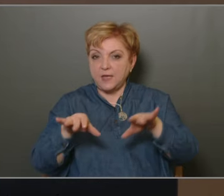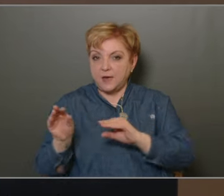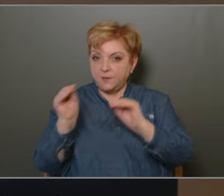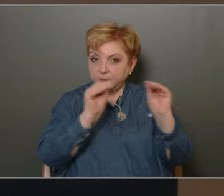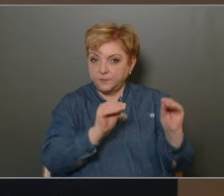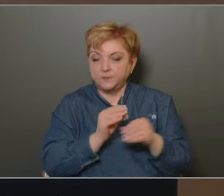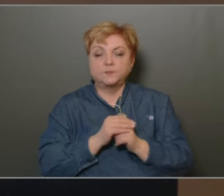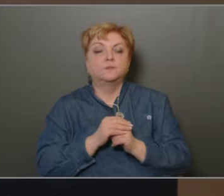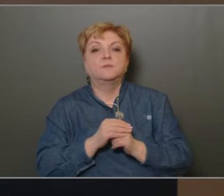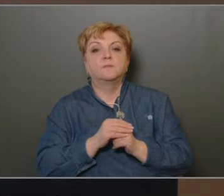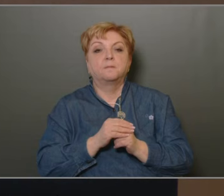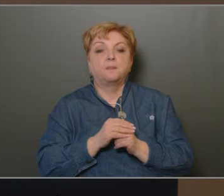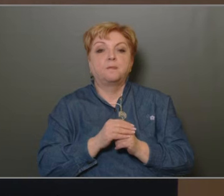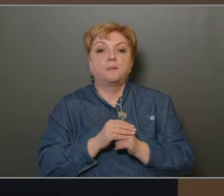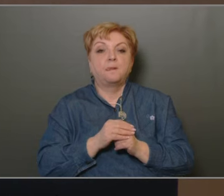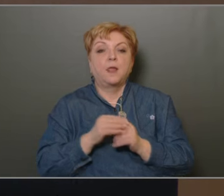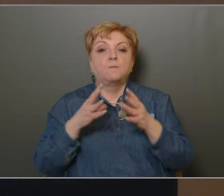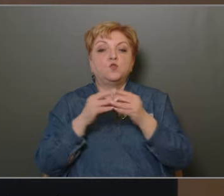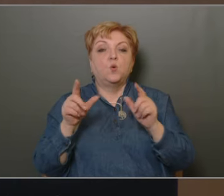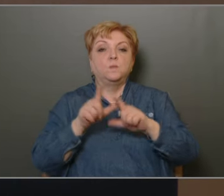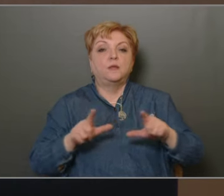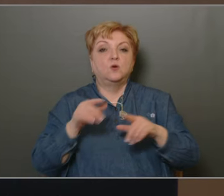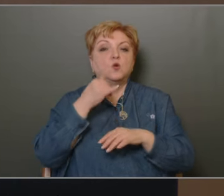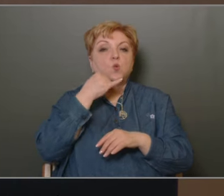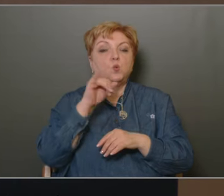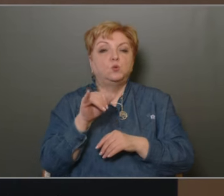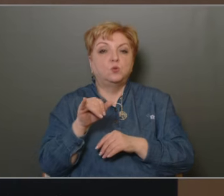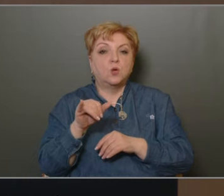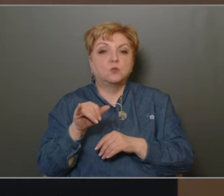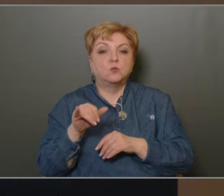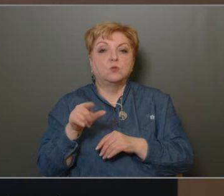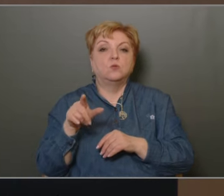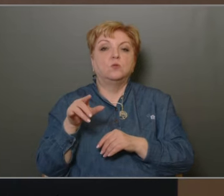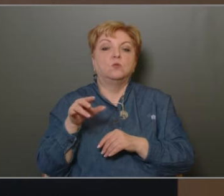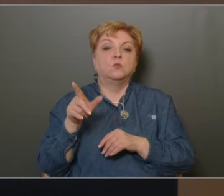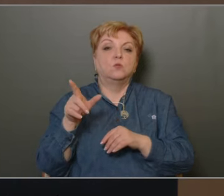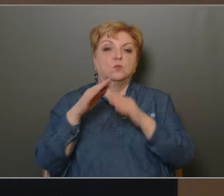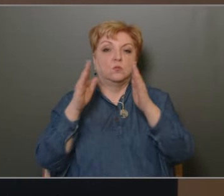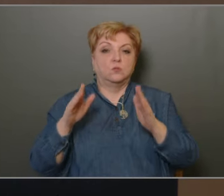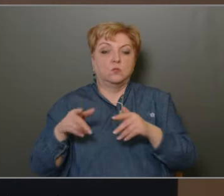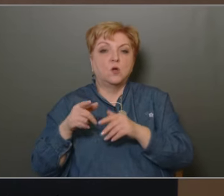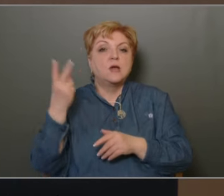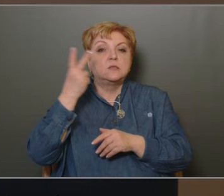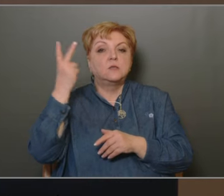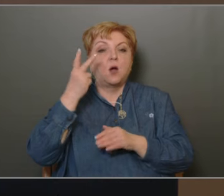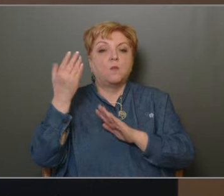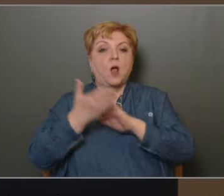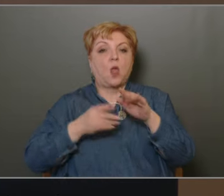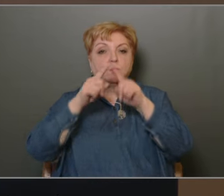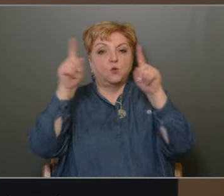és a gyógypedagógiai utazó konduktori hálózat felvételes szükséges a szakmai